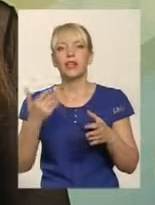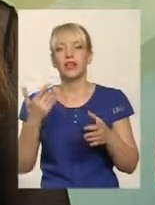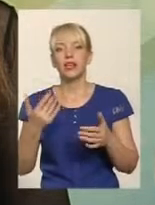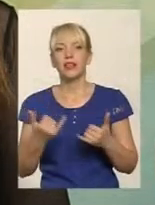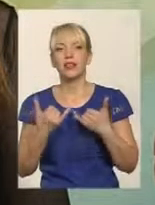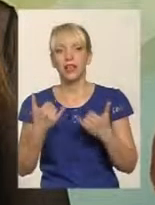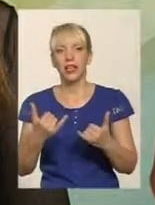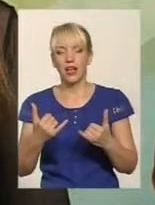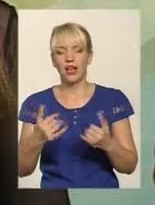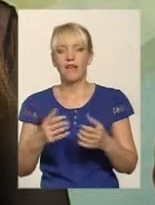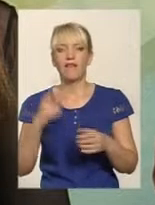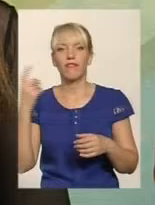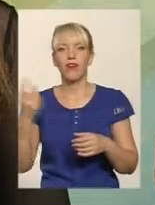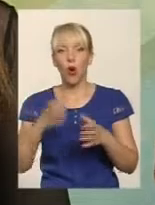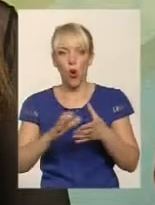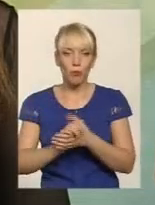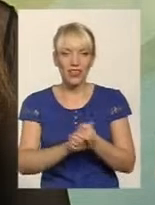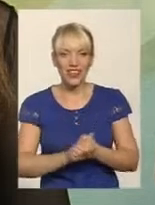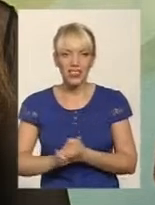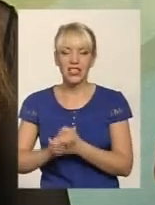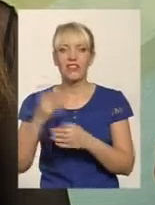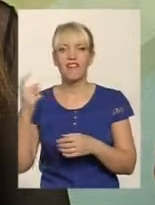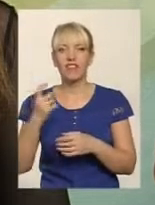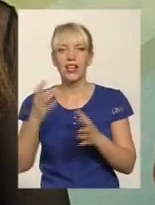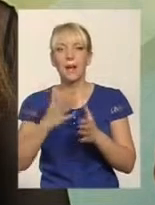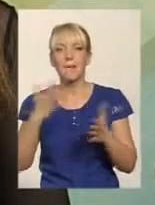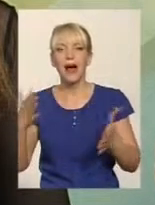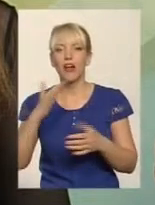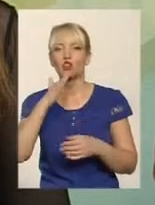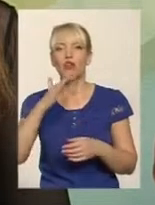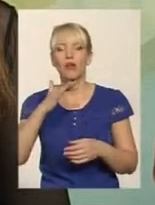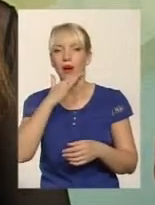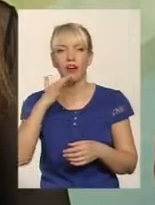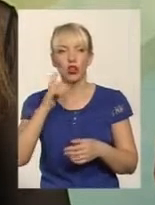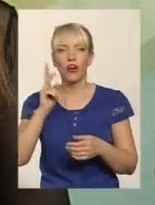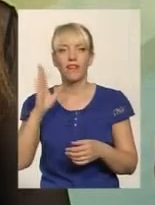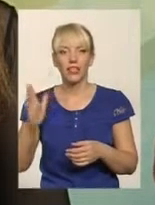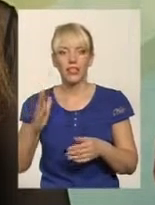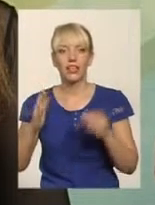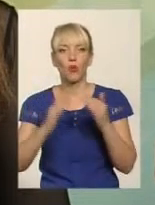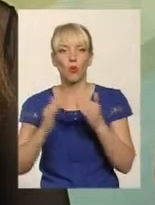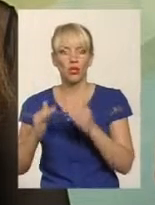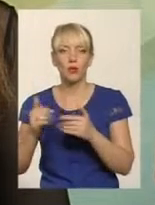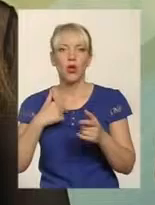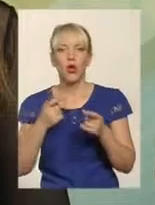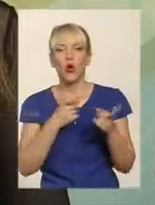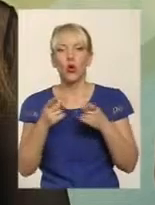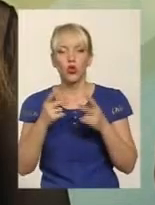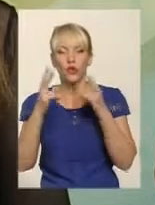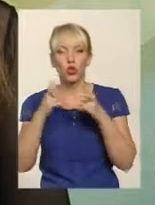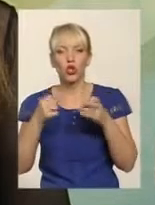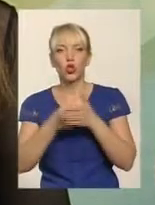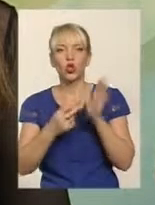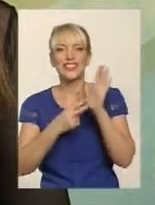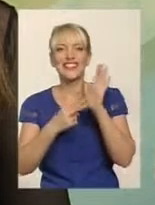багатоквартирних будинків, якщо якийсь є великий проєкт на значну суму, ми готові розглядати до сіми років, для того, щоб